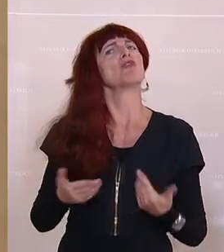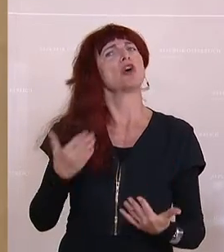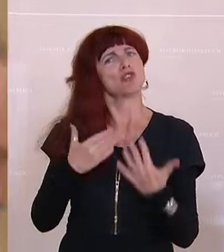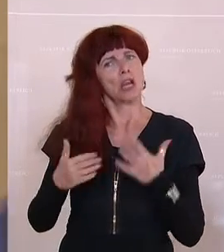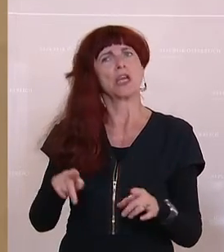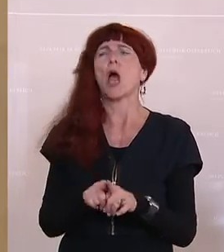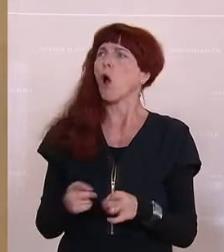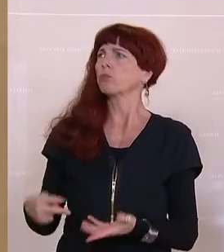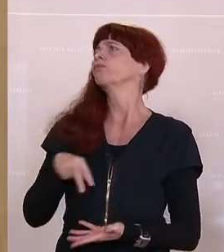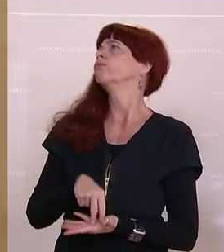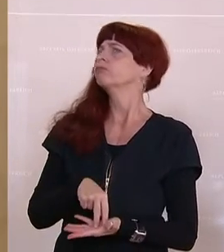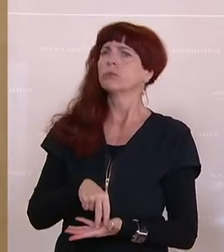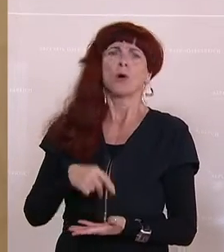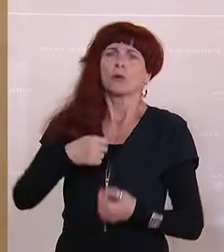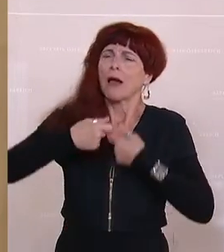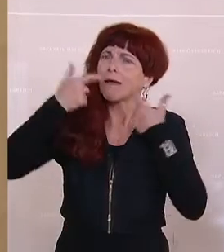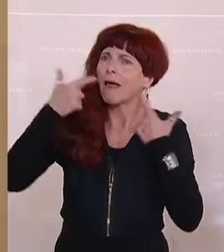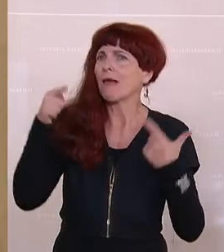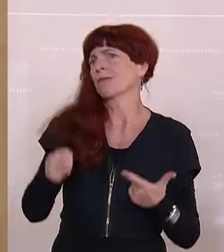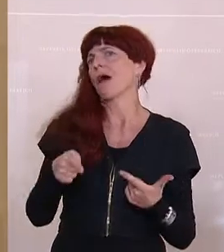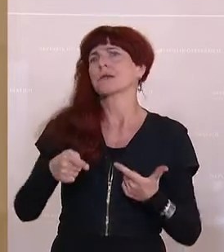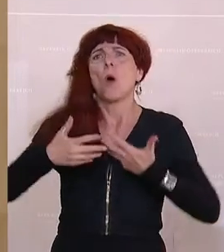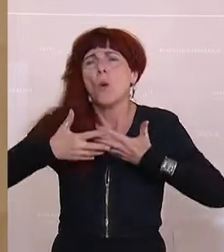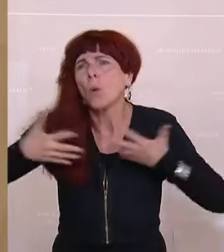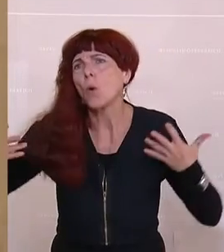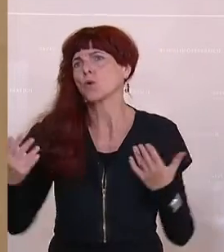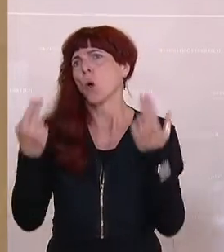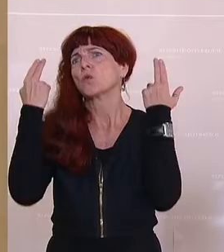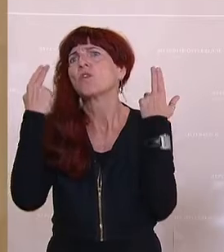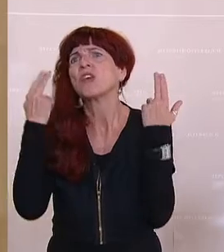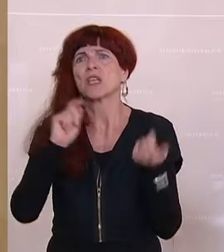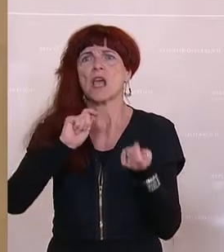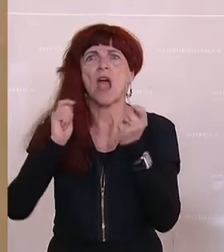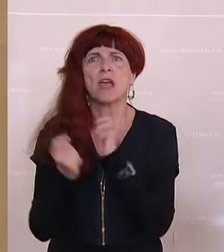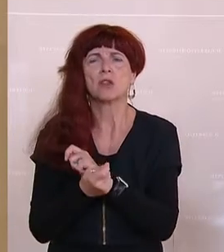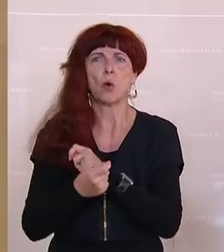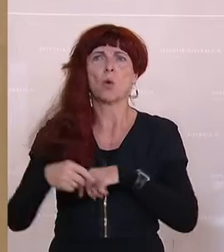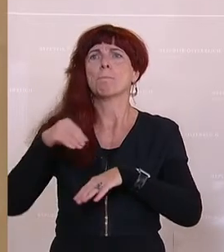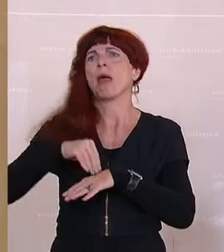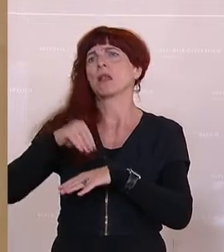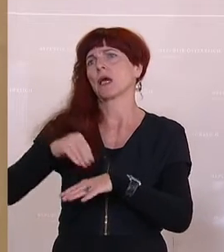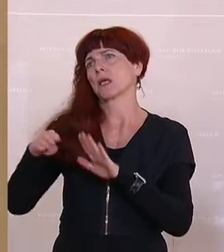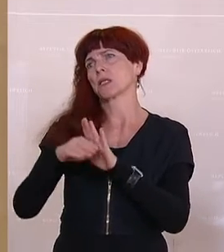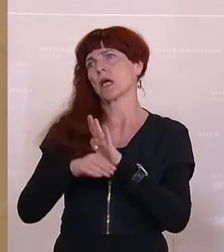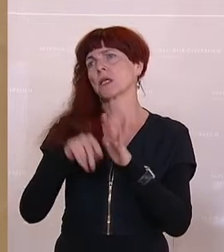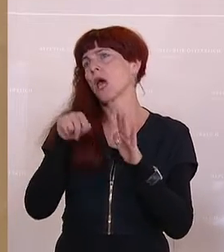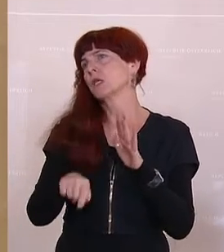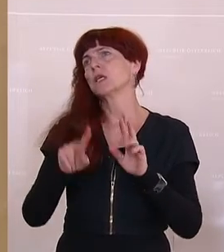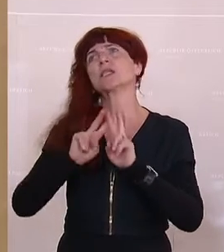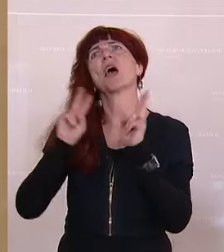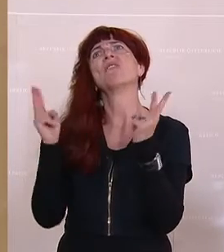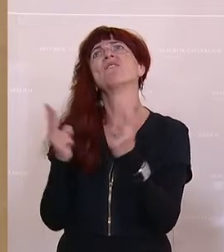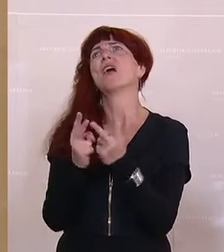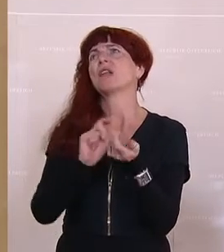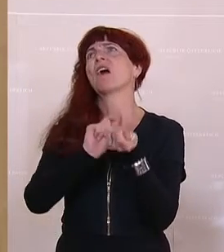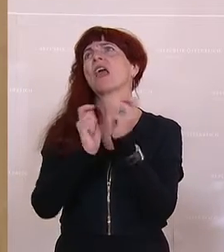und Ihnen allen erklären, wie groß und wie extrem wichtig diese Änderung des Meldegesetzes ist, welche weltbewegende Lösung wir auch hier gefunden